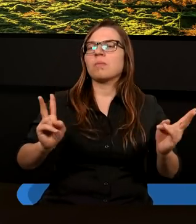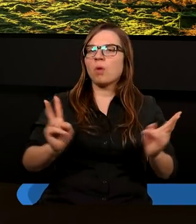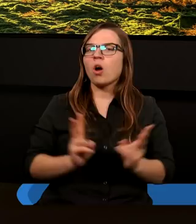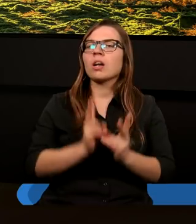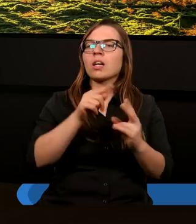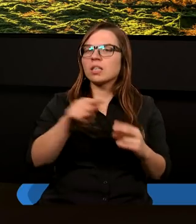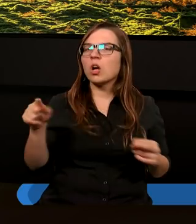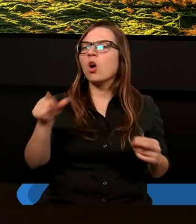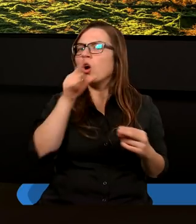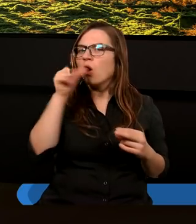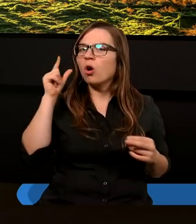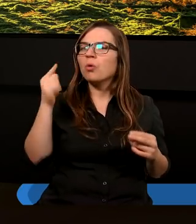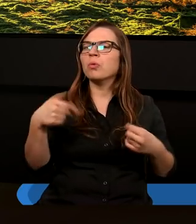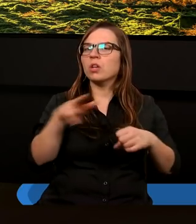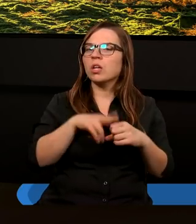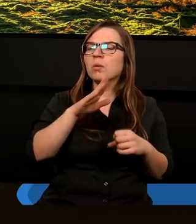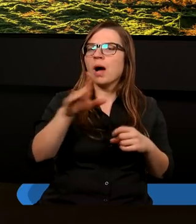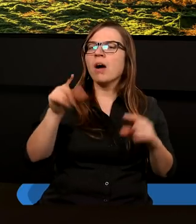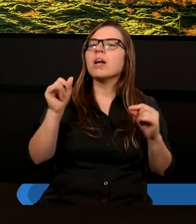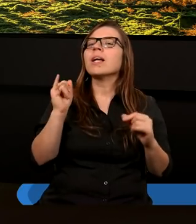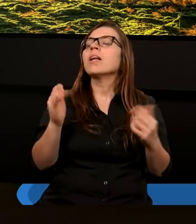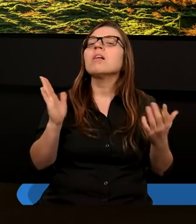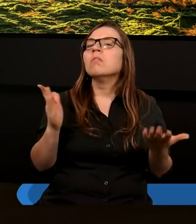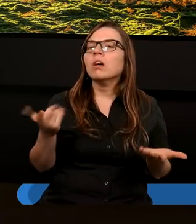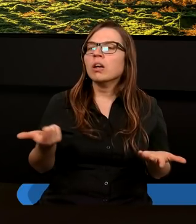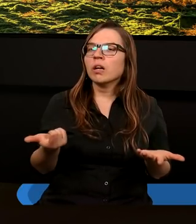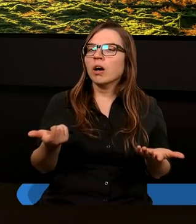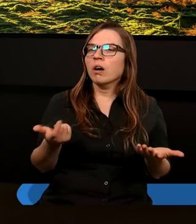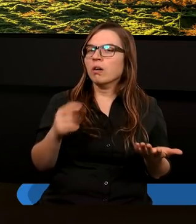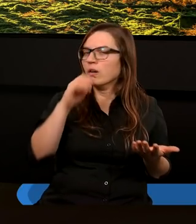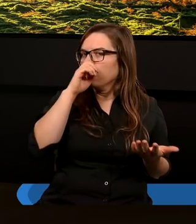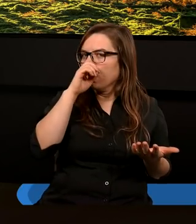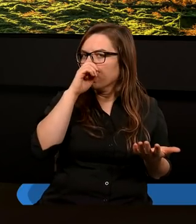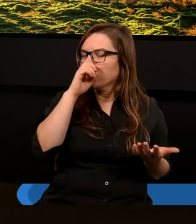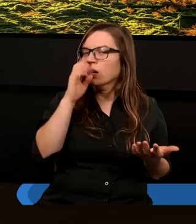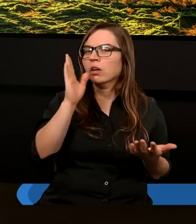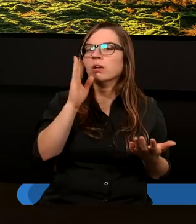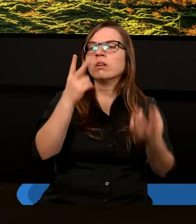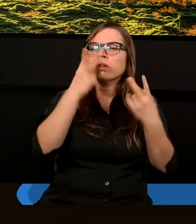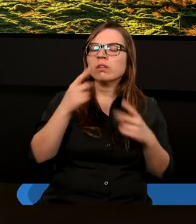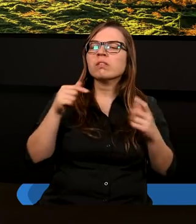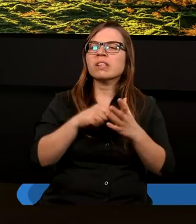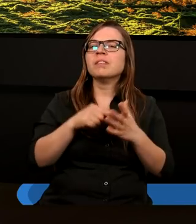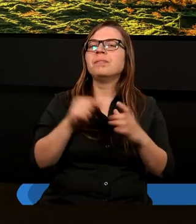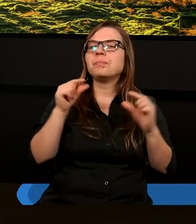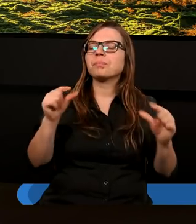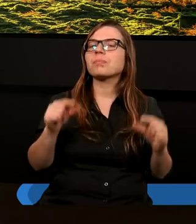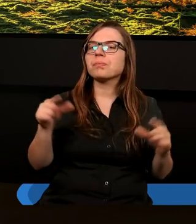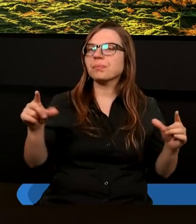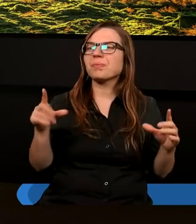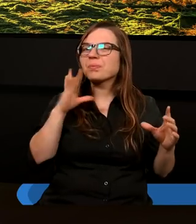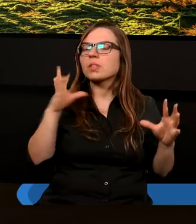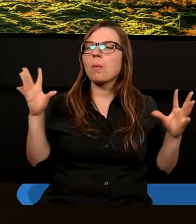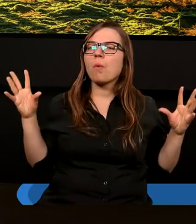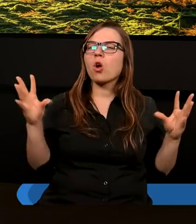ludźmi, do których miał się wybrać i potem czytamy właśnie takie podsumowanie,